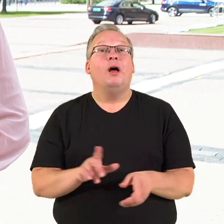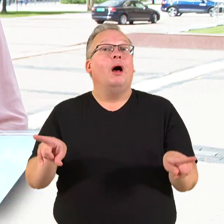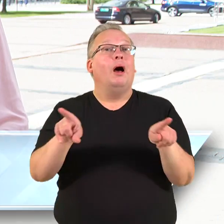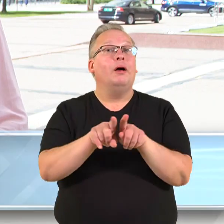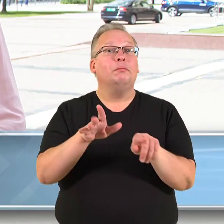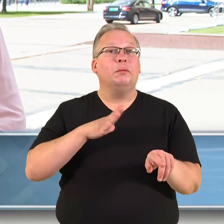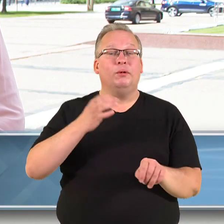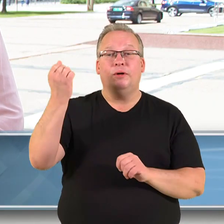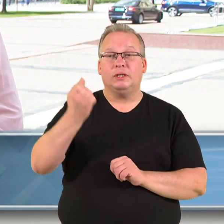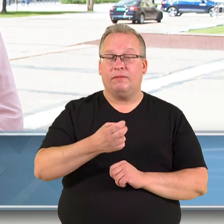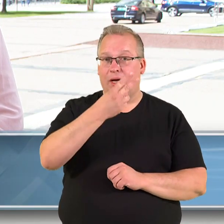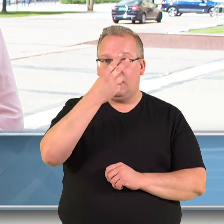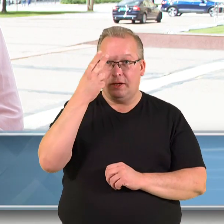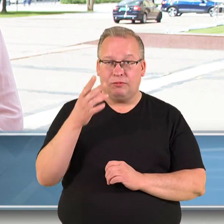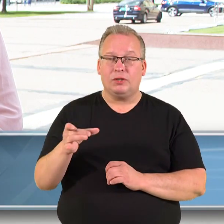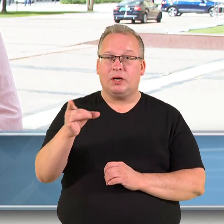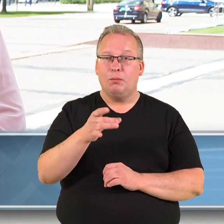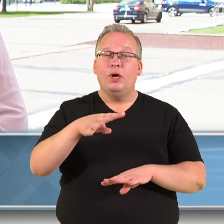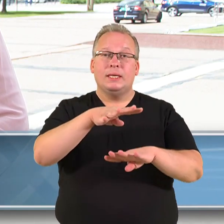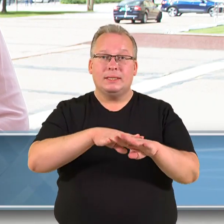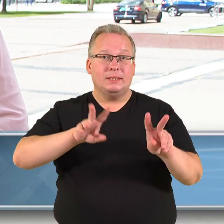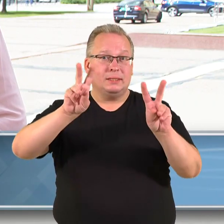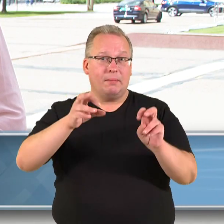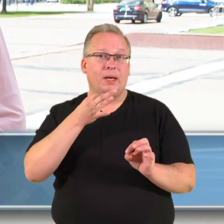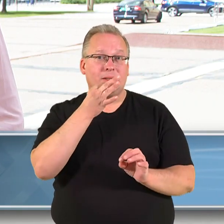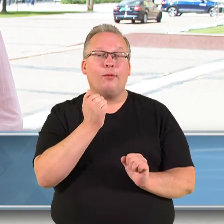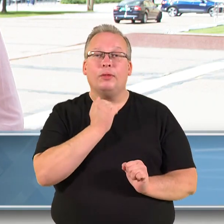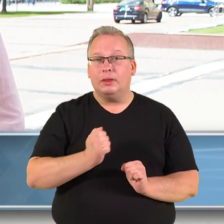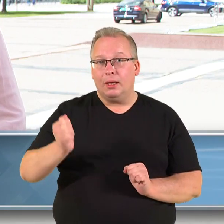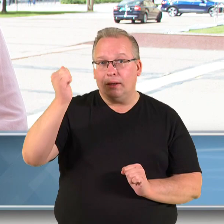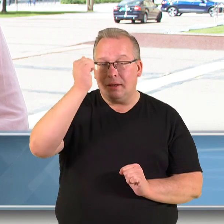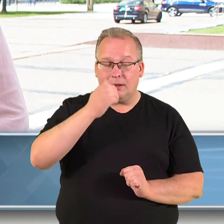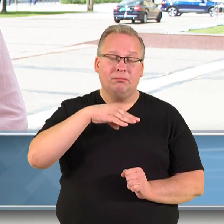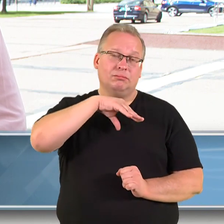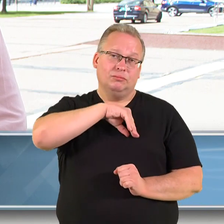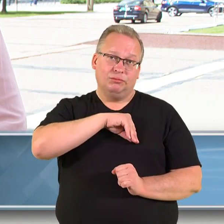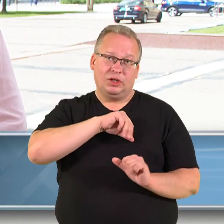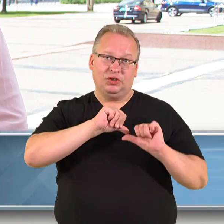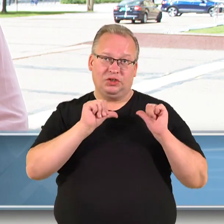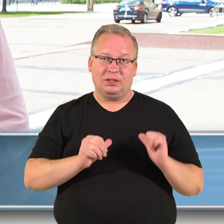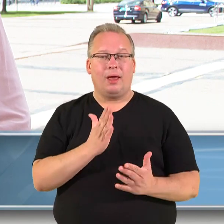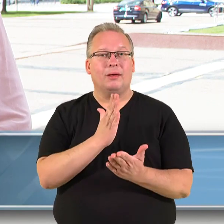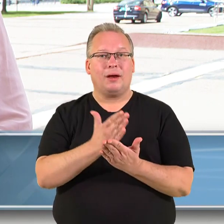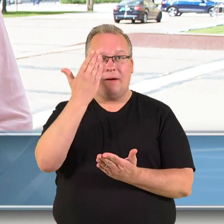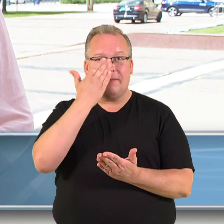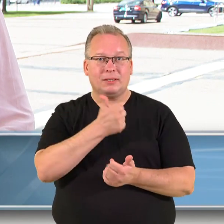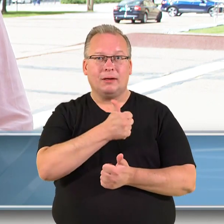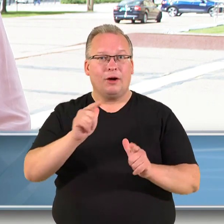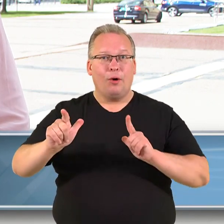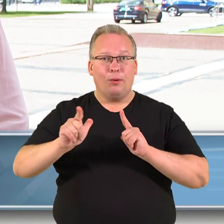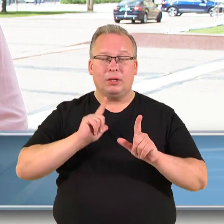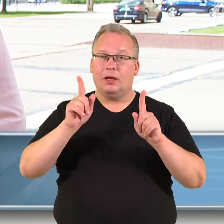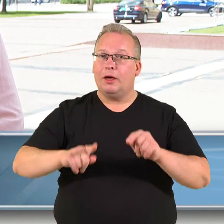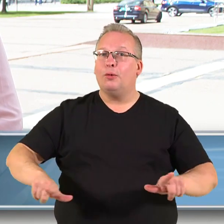Tokia buvo savaitė Lietuvos Respublikos Seime. Sakoma, kad dėkingoje širdyje visuomet yra vasara. Gerų